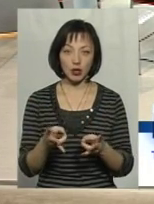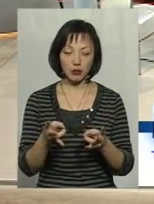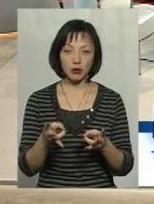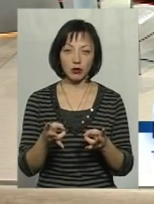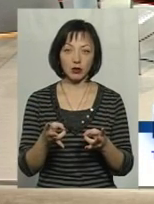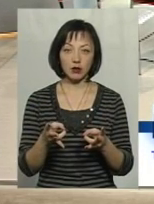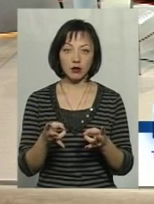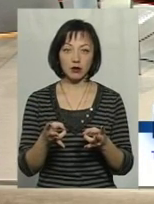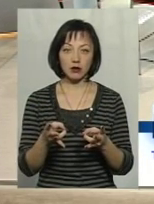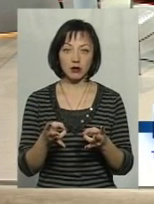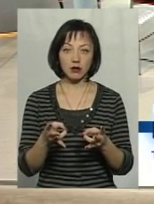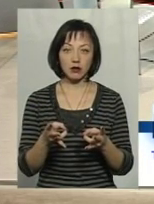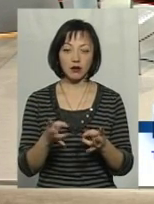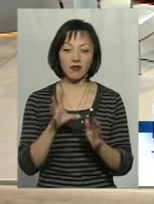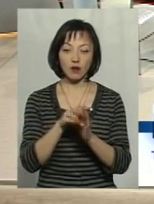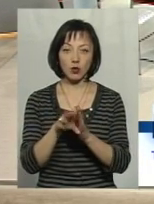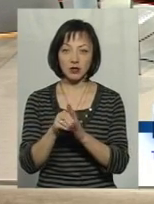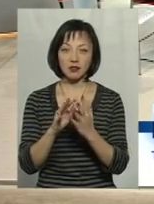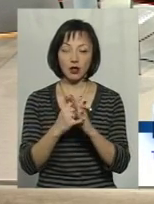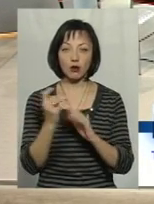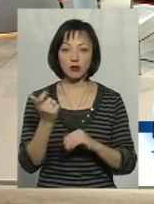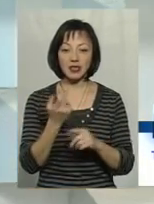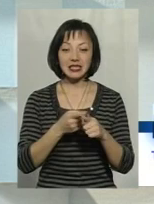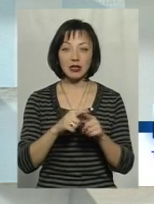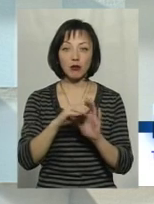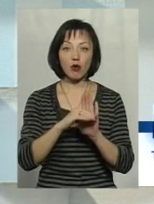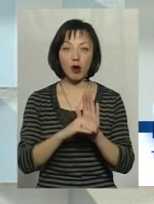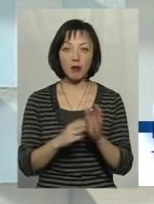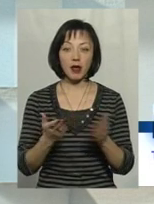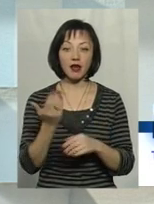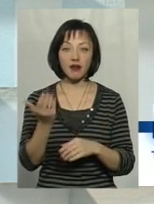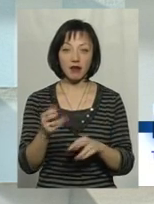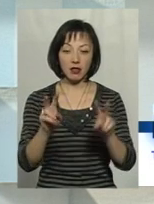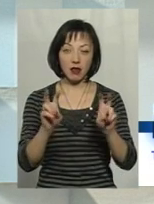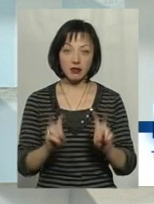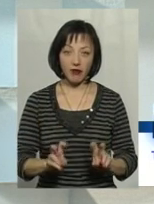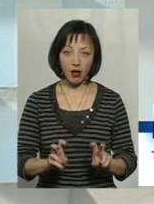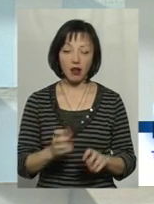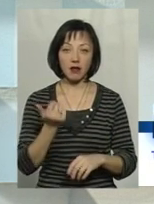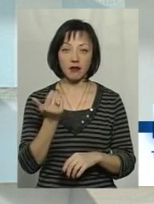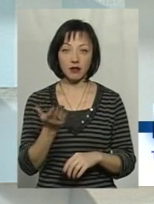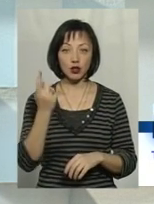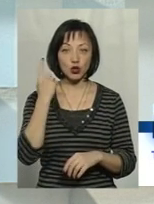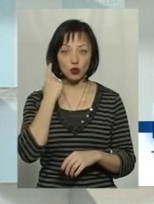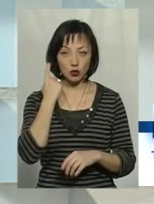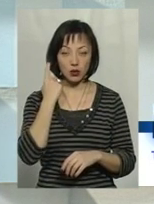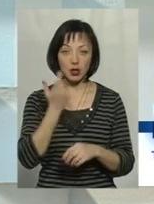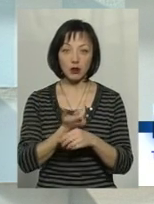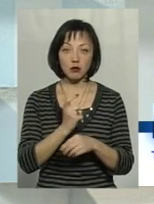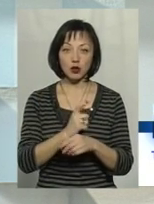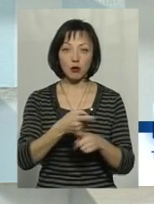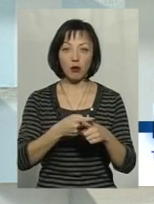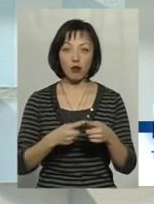вносити в сільське господарство. З тих програм, які ви назвали, ви чули, більша